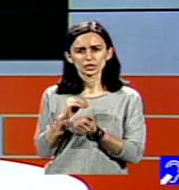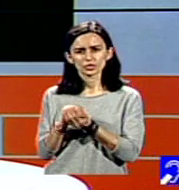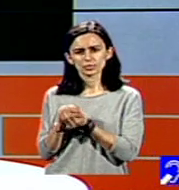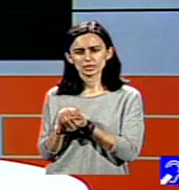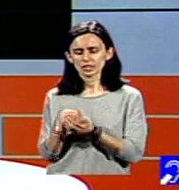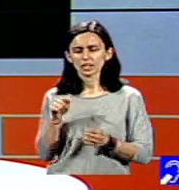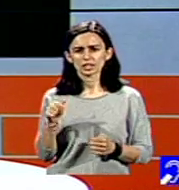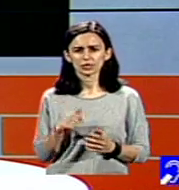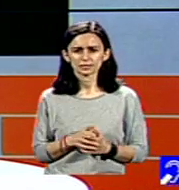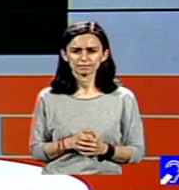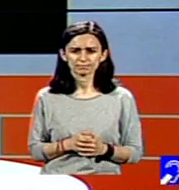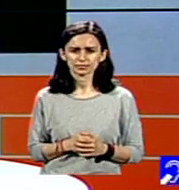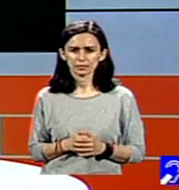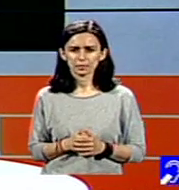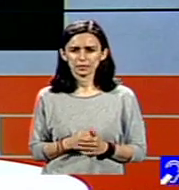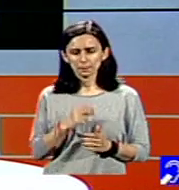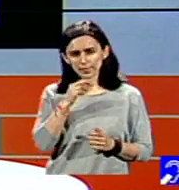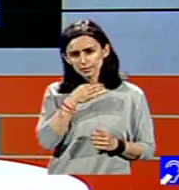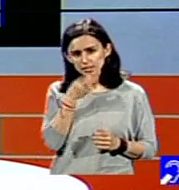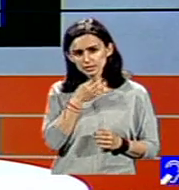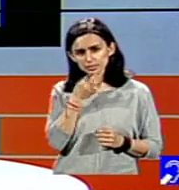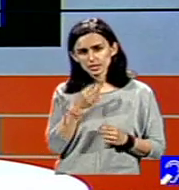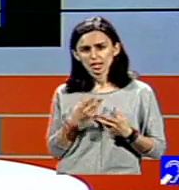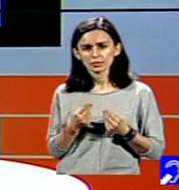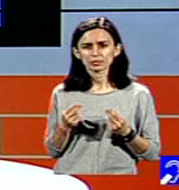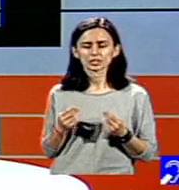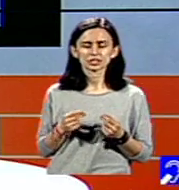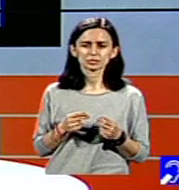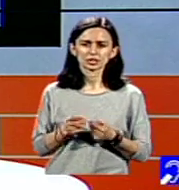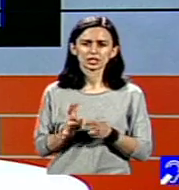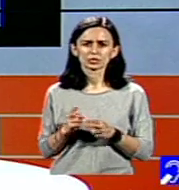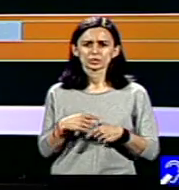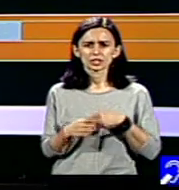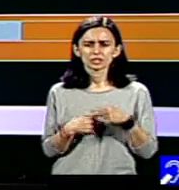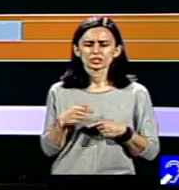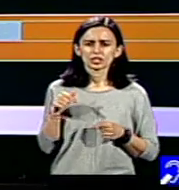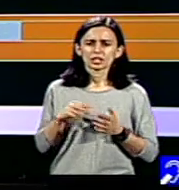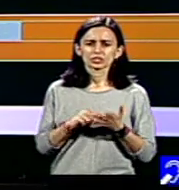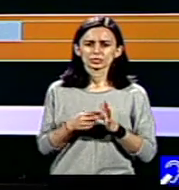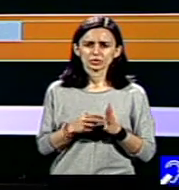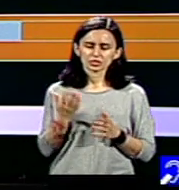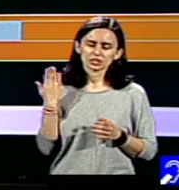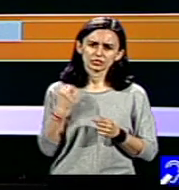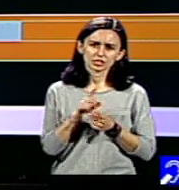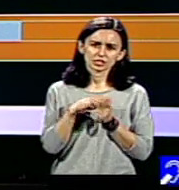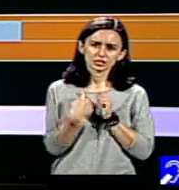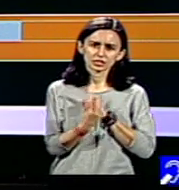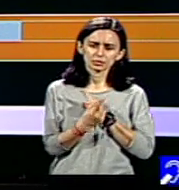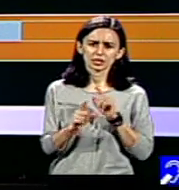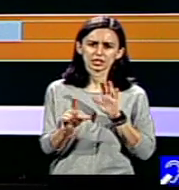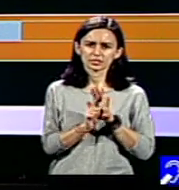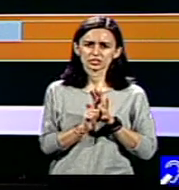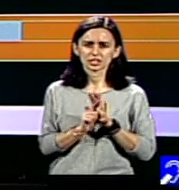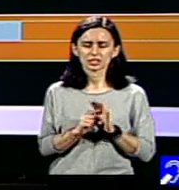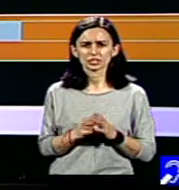Mai dă-ne, te rog, frumos detalii despre maniera în care se desfășoară acest proces. Au fost schimbări legislative care au zdruncinat puternic zona